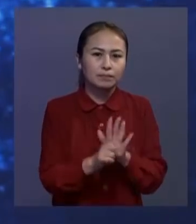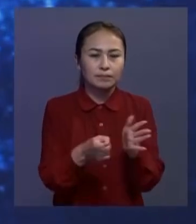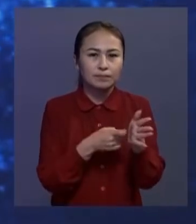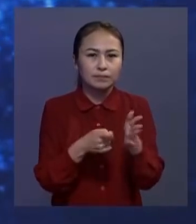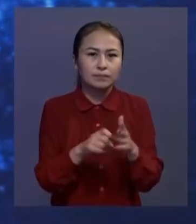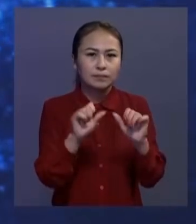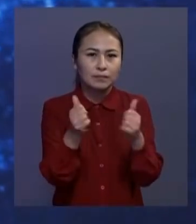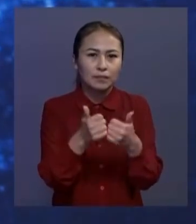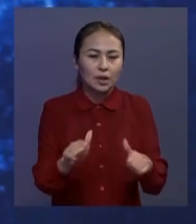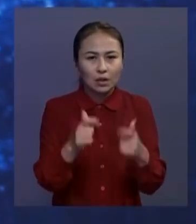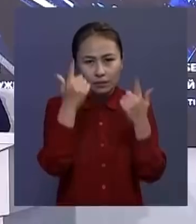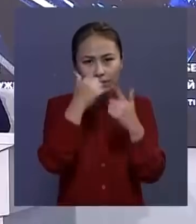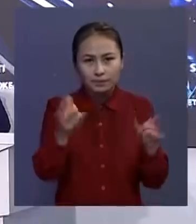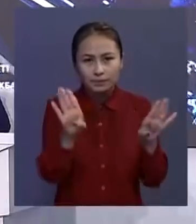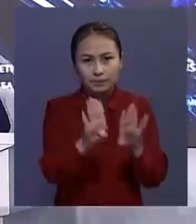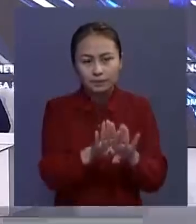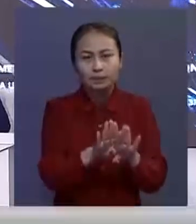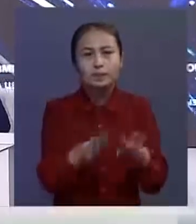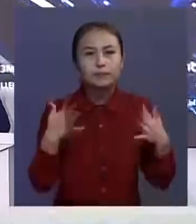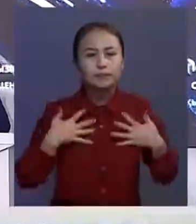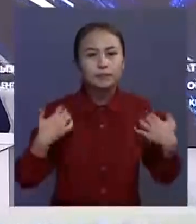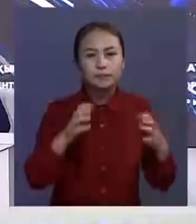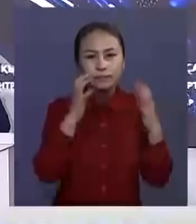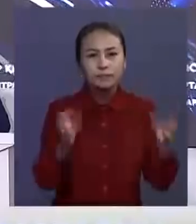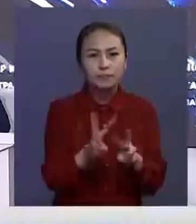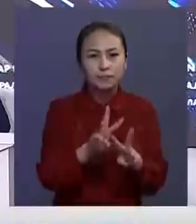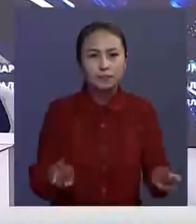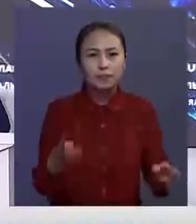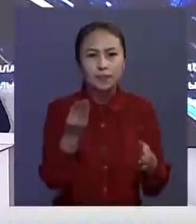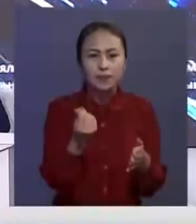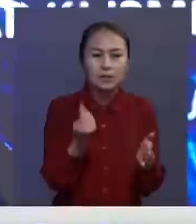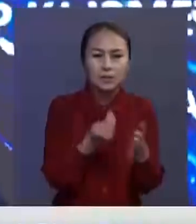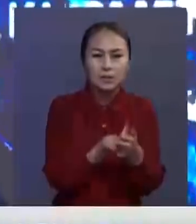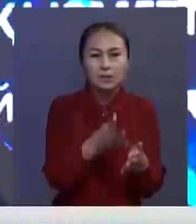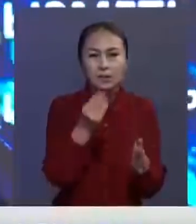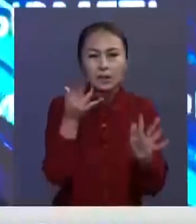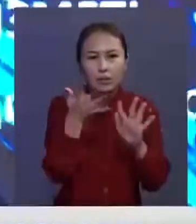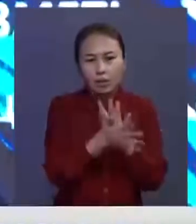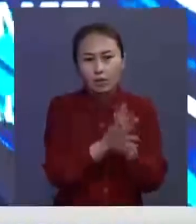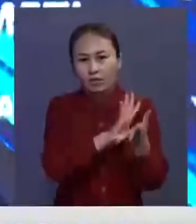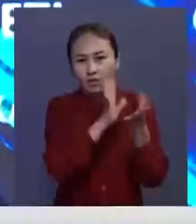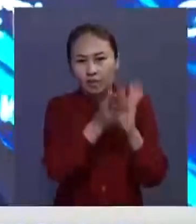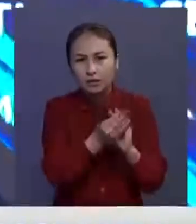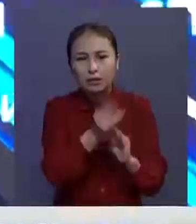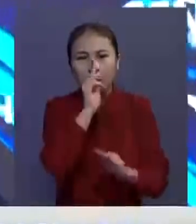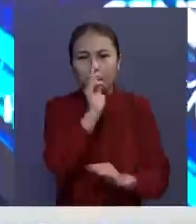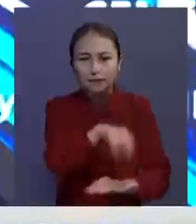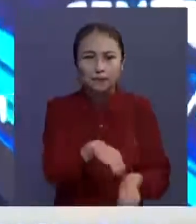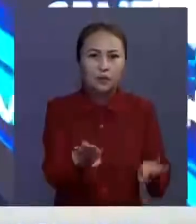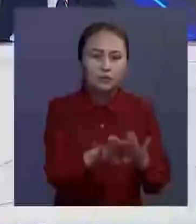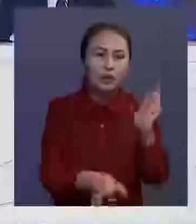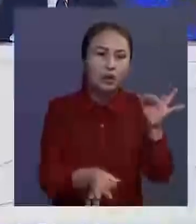тергеудің басталғанын әресмей растады. Бұрынғы денсаулық сақтау министеріне қазына қаржысыны сұрабету дерек бойынша айып тағылы отыр,